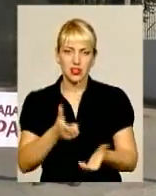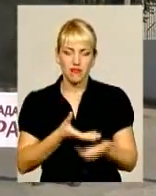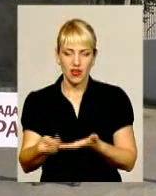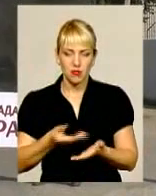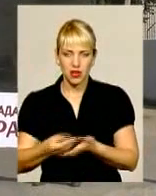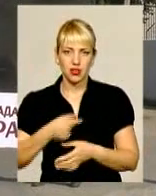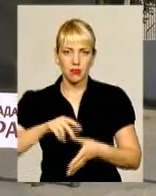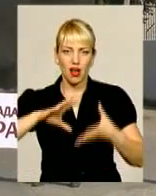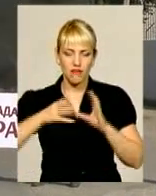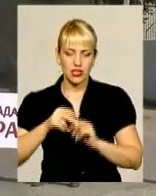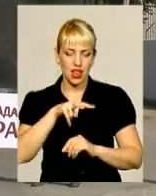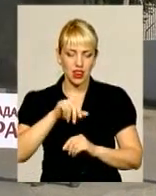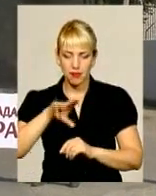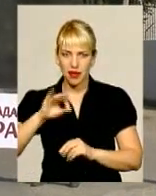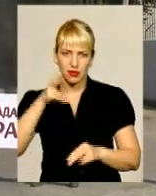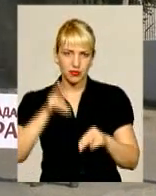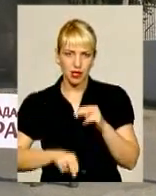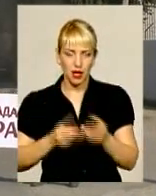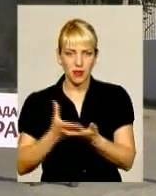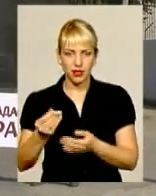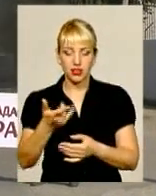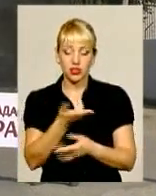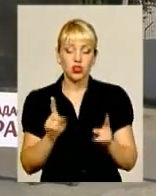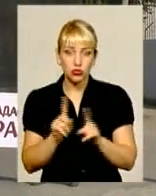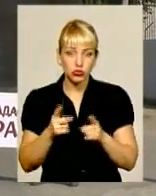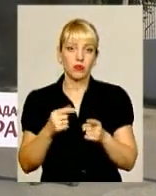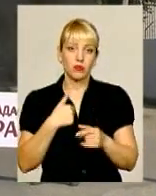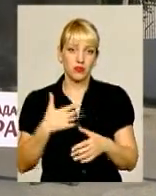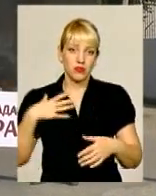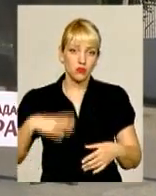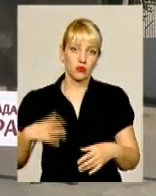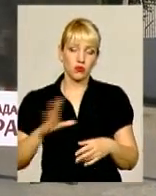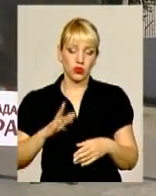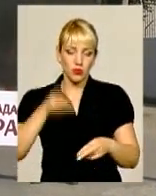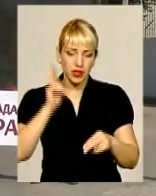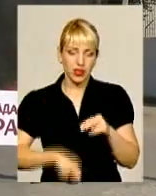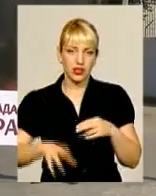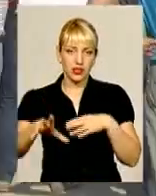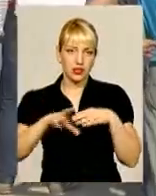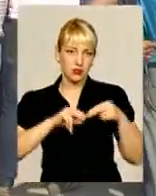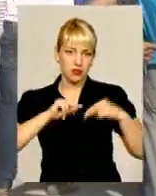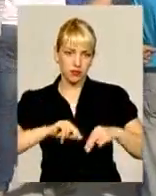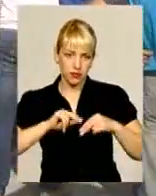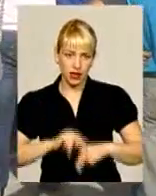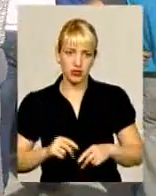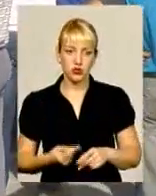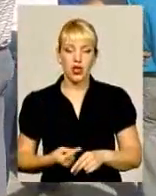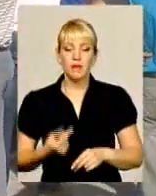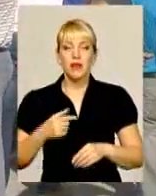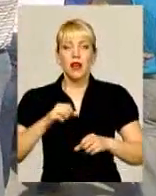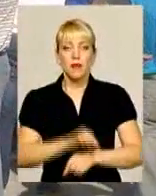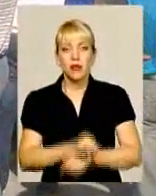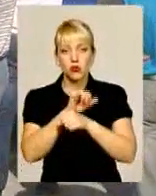А з липня місяця взагалі перестали платити. Через що ми змушені були з ними прекратити співпрацю. Мітингувальники